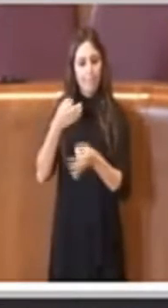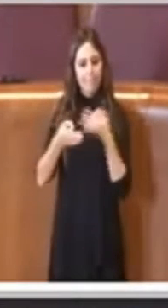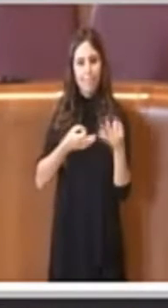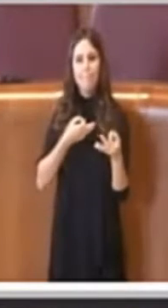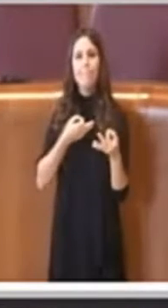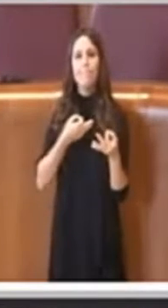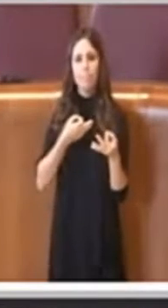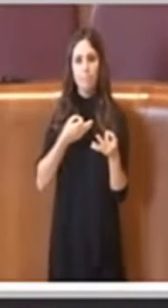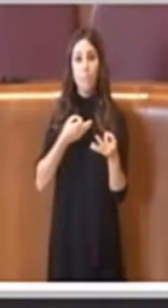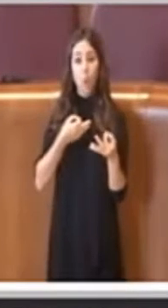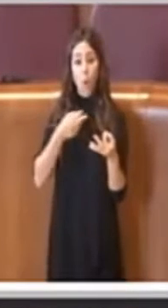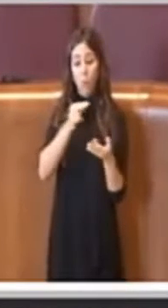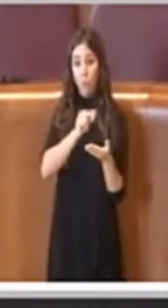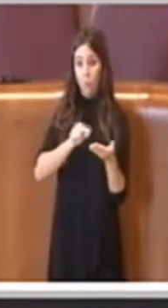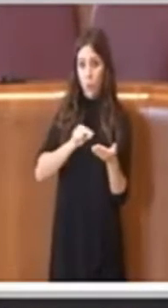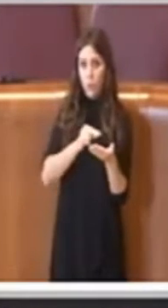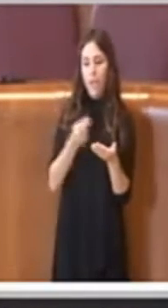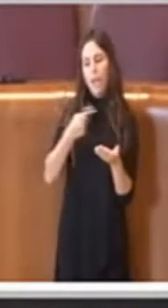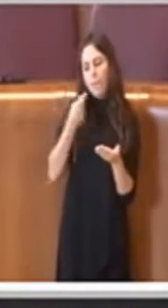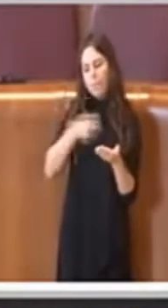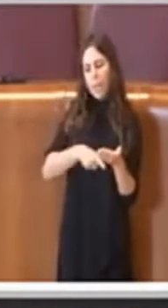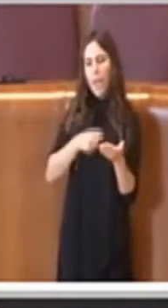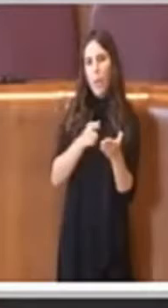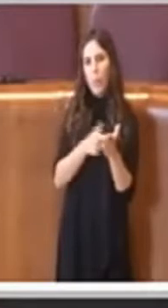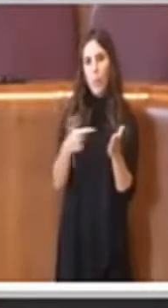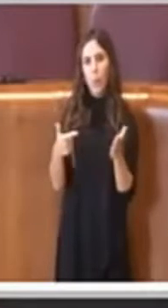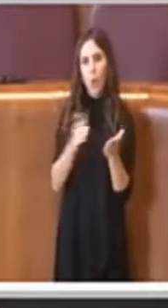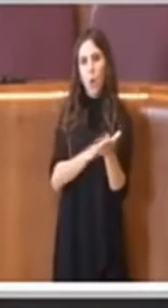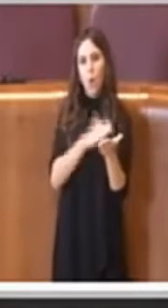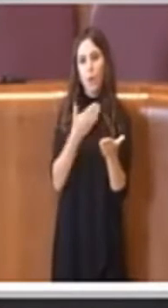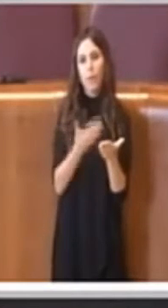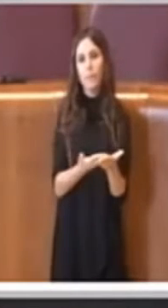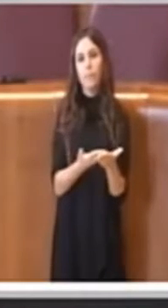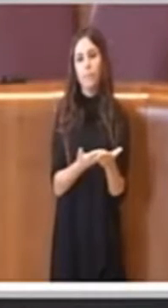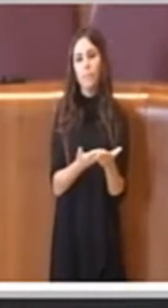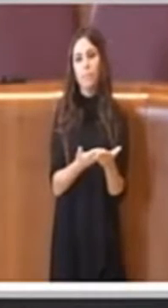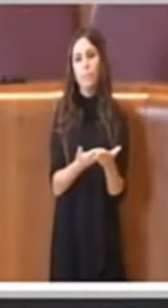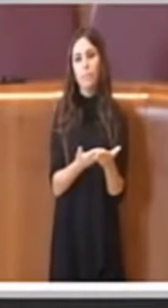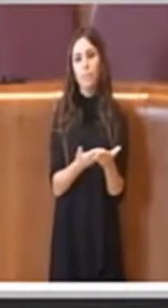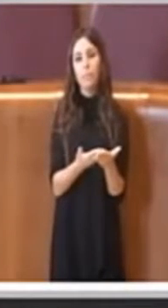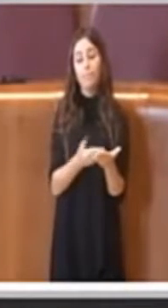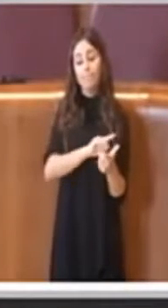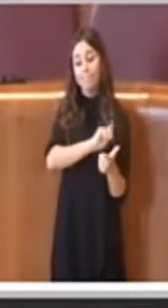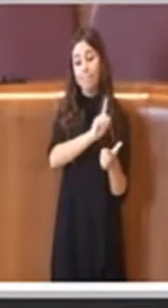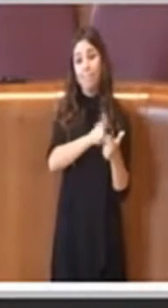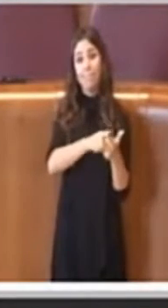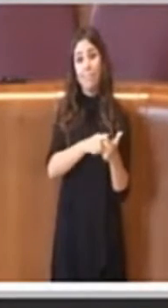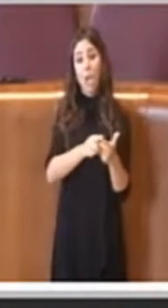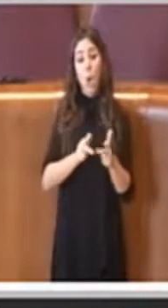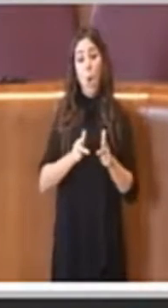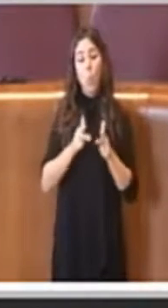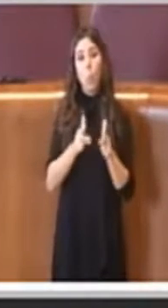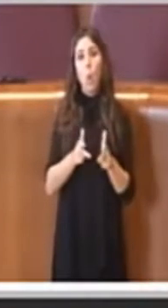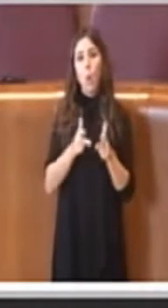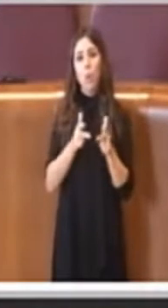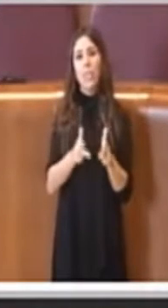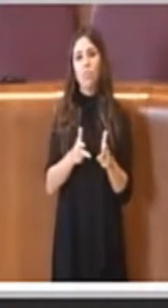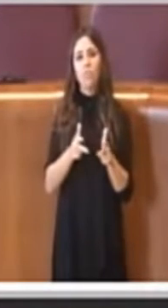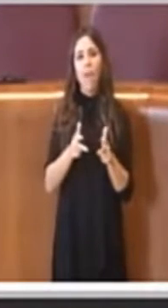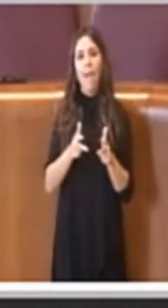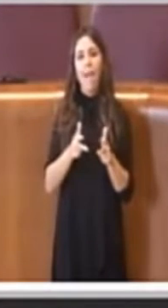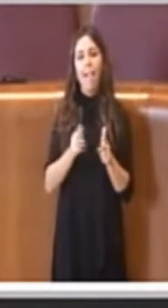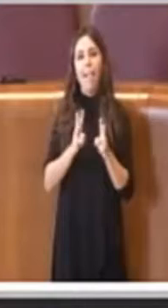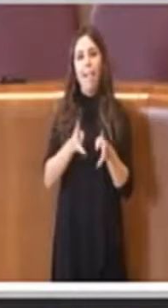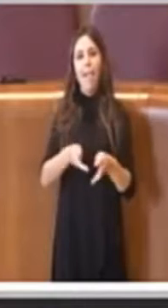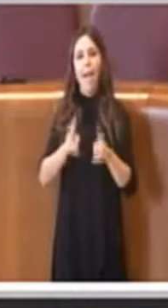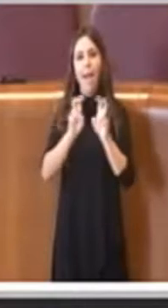importante. Per quanto concerne la botticella elettrica, io ricordo che sono state